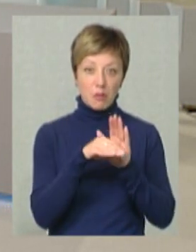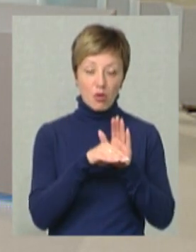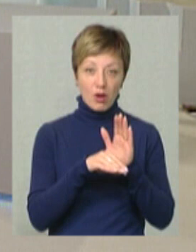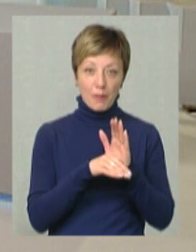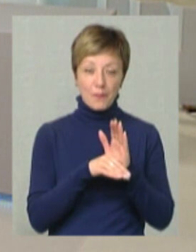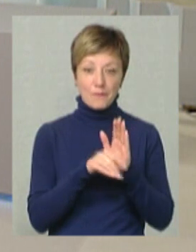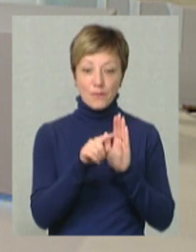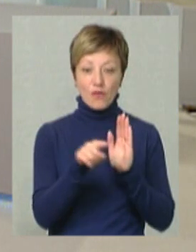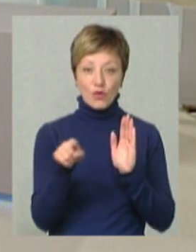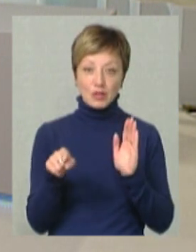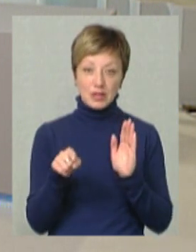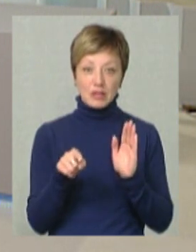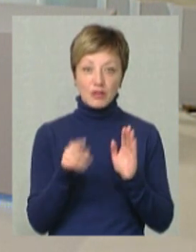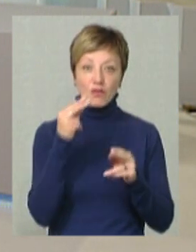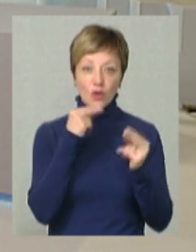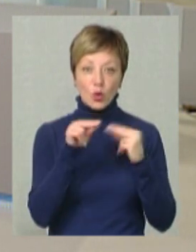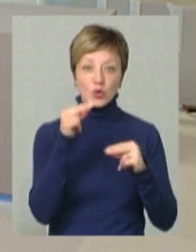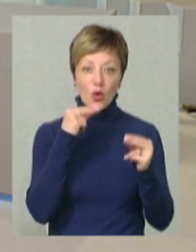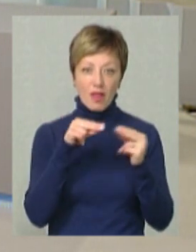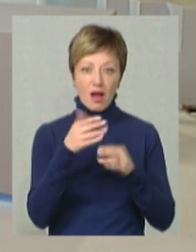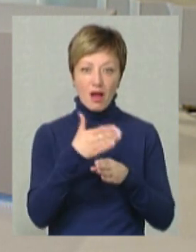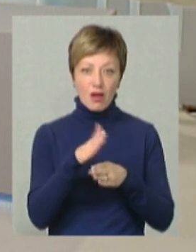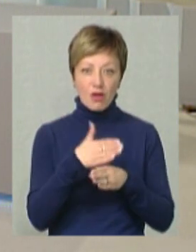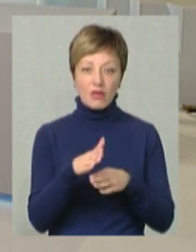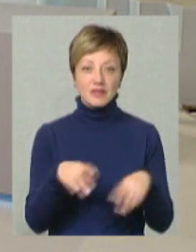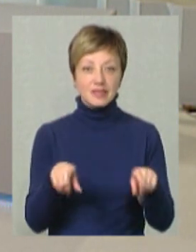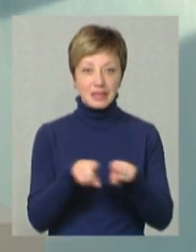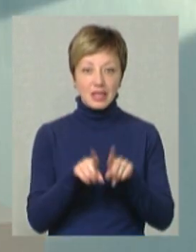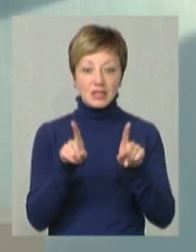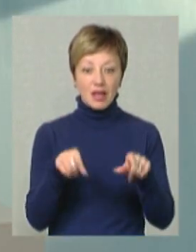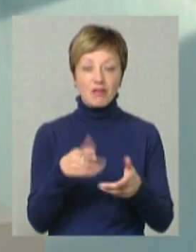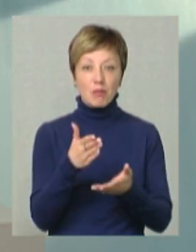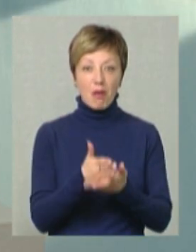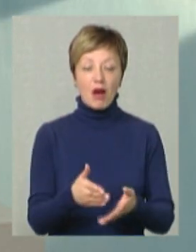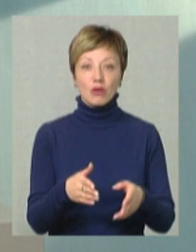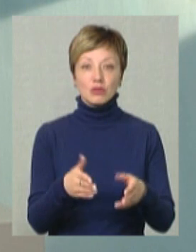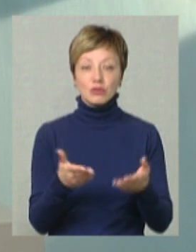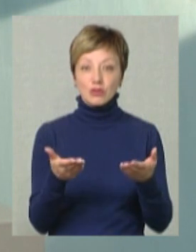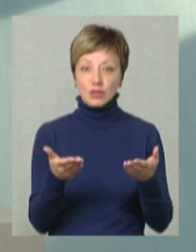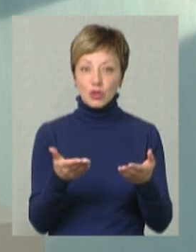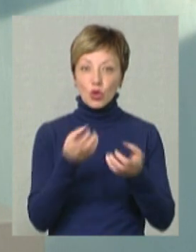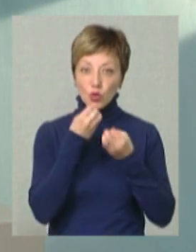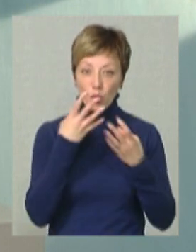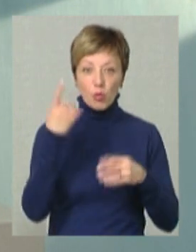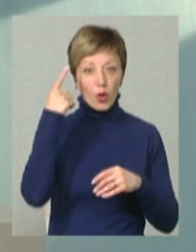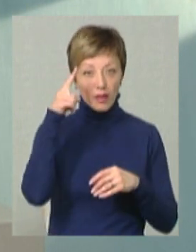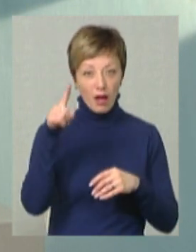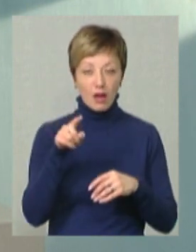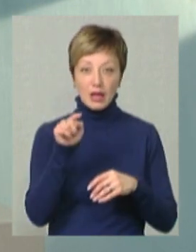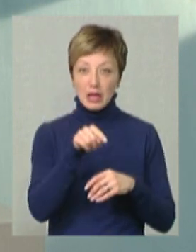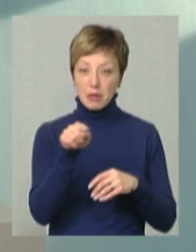вони її вдосконалювали. І все ж, навіть маючи таку добру ідею,